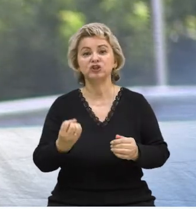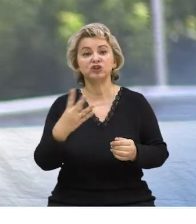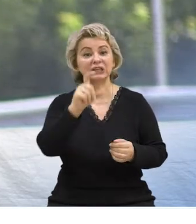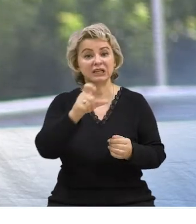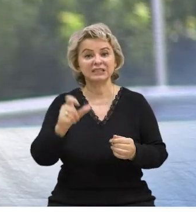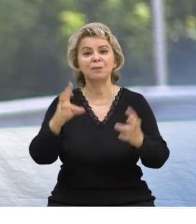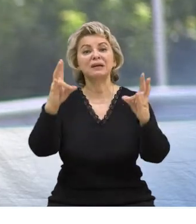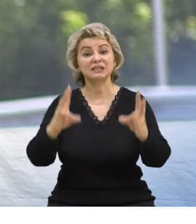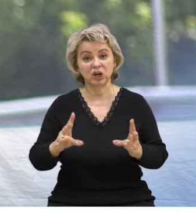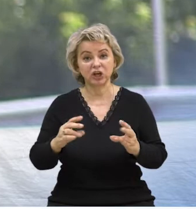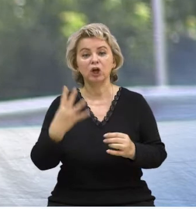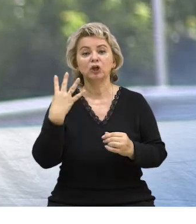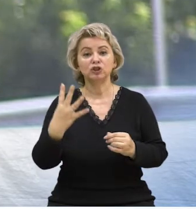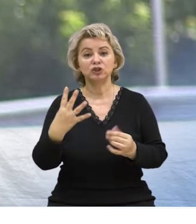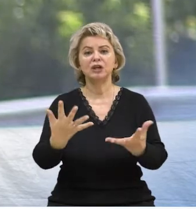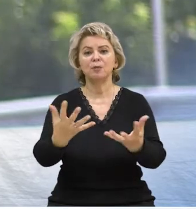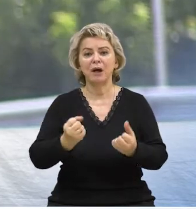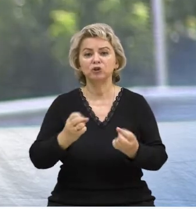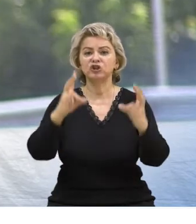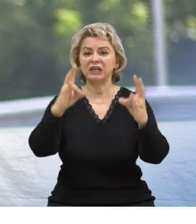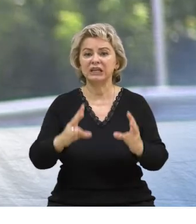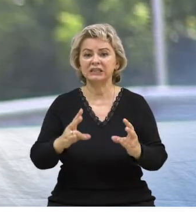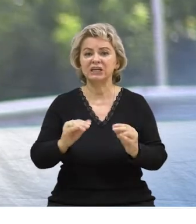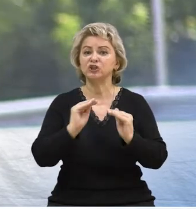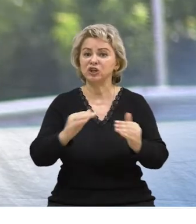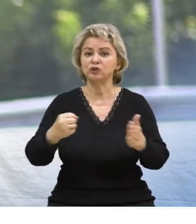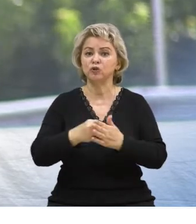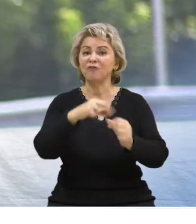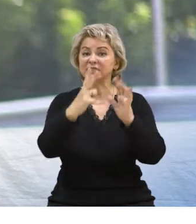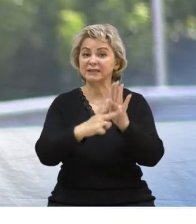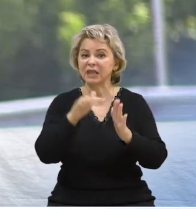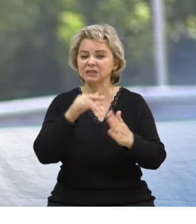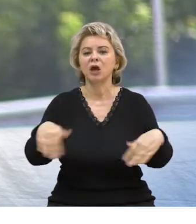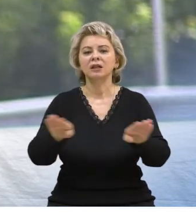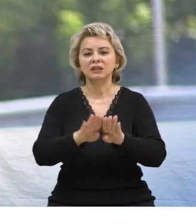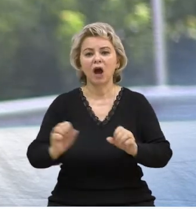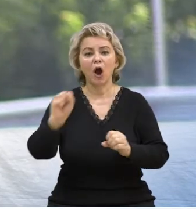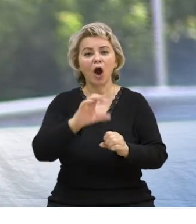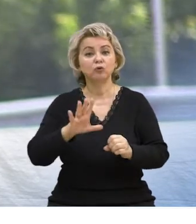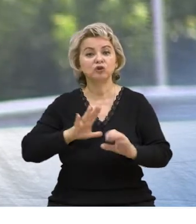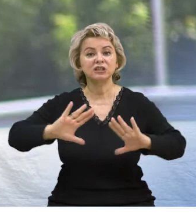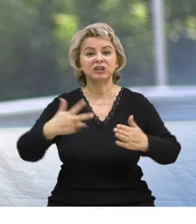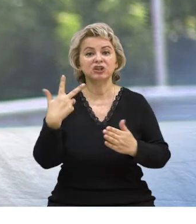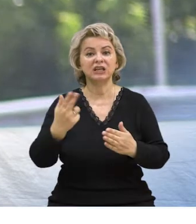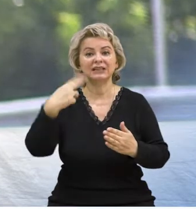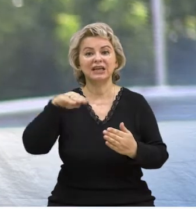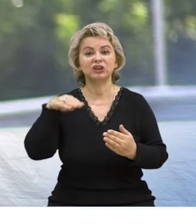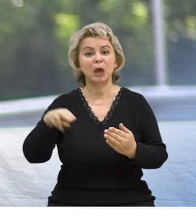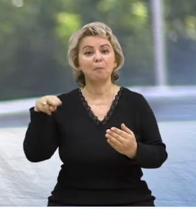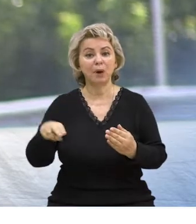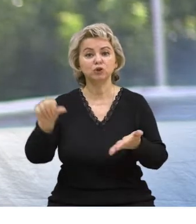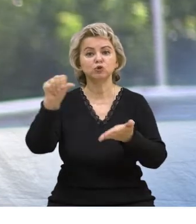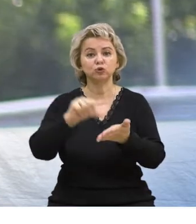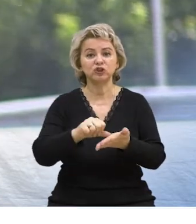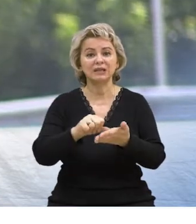и 14 человек пострадало. Четыре получили травмы несовершеннолетние. Также в августе у нас произошло 3 дорожно